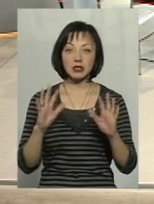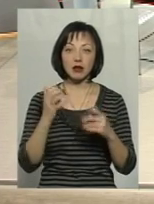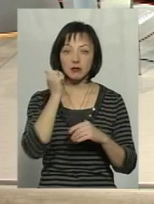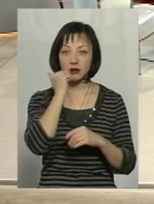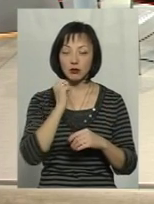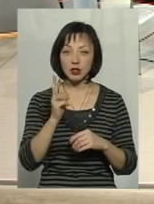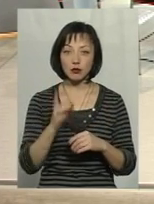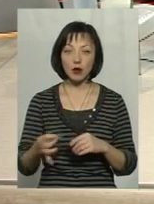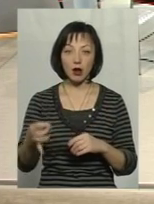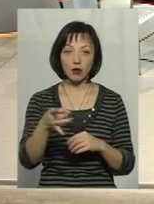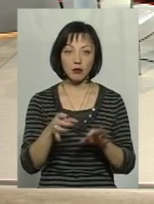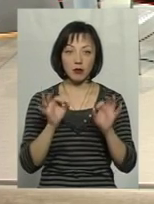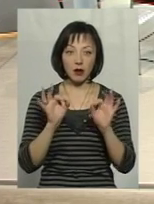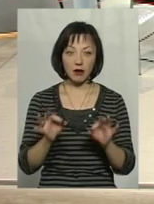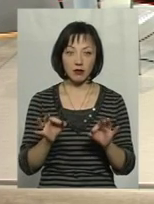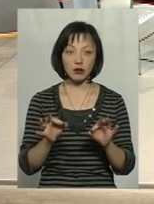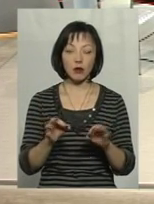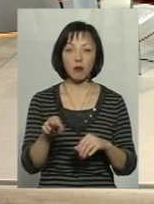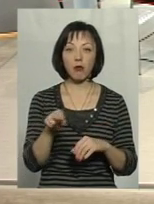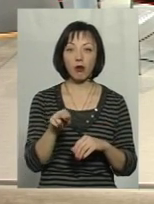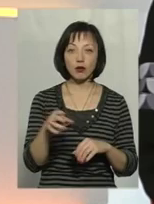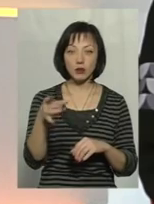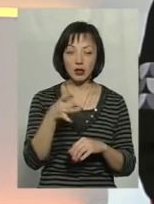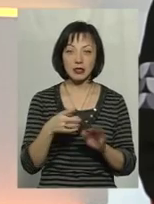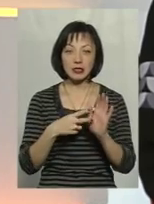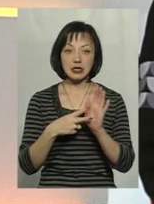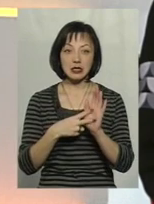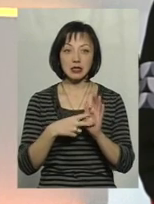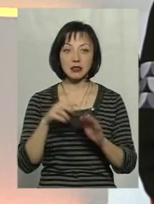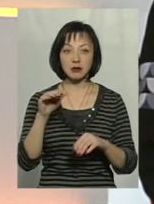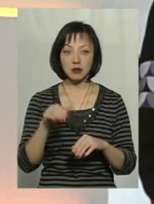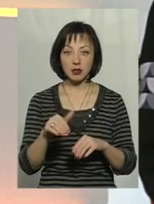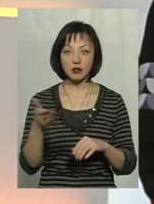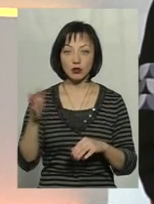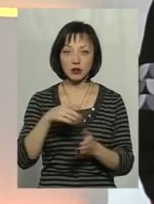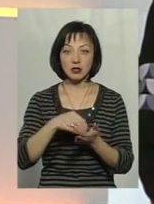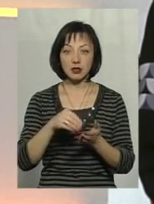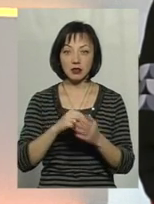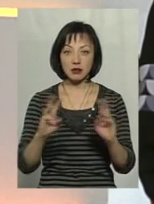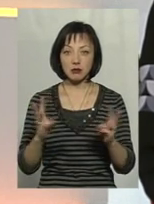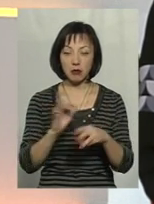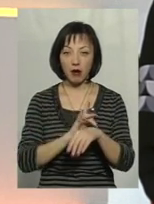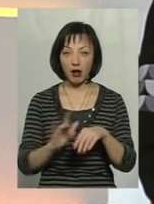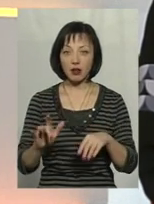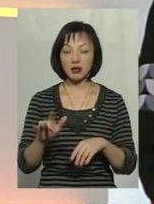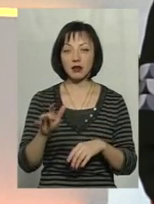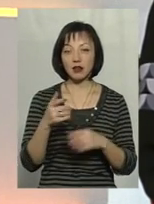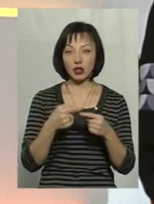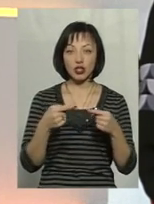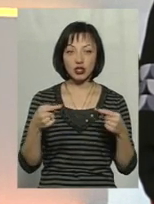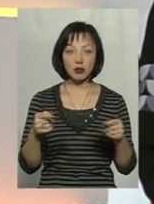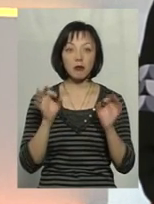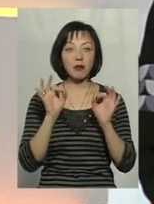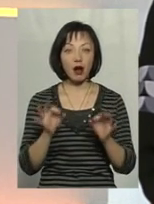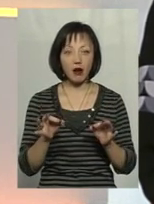Старокостянтинівському районі, правильно? Сьогодні було в іншому районі. Де 7 тисяч поголів'я спалено, литичів і інші.